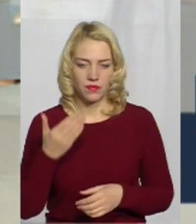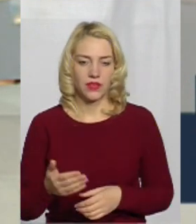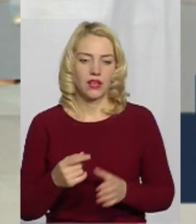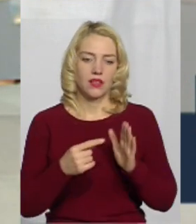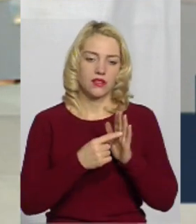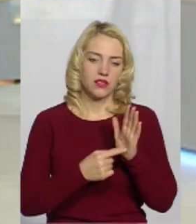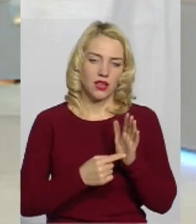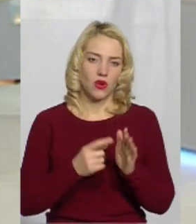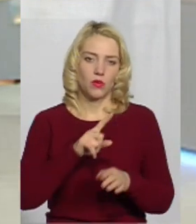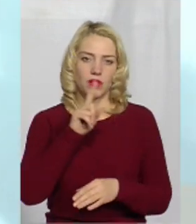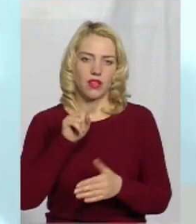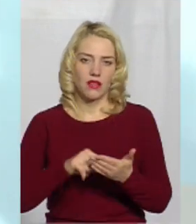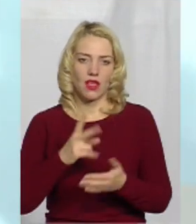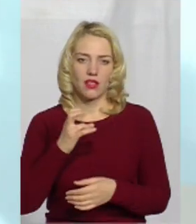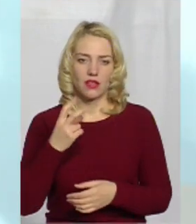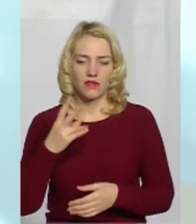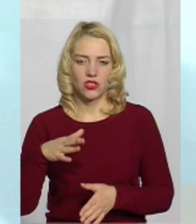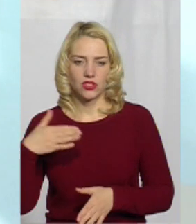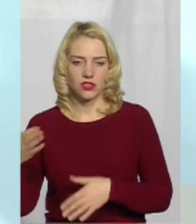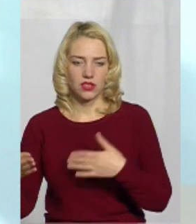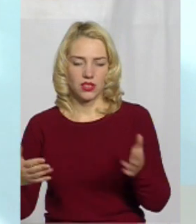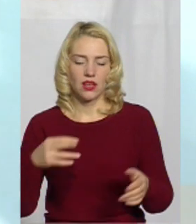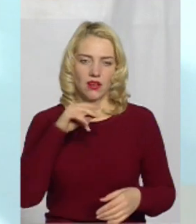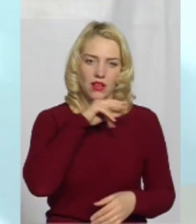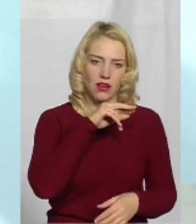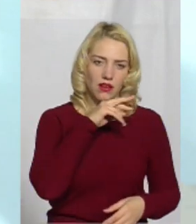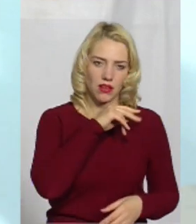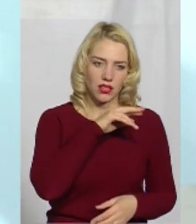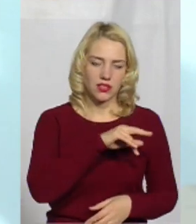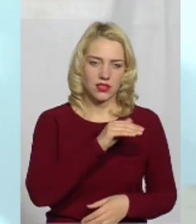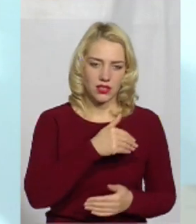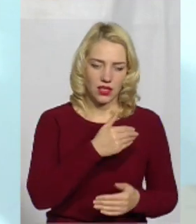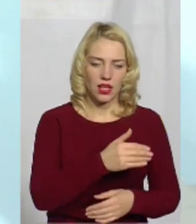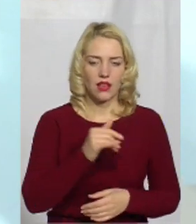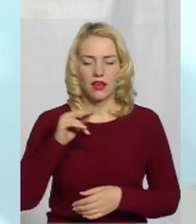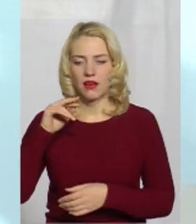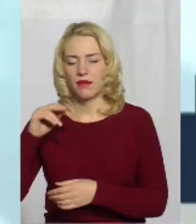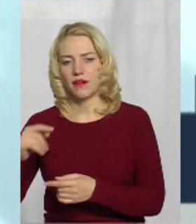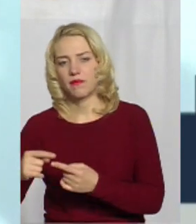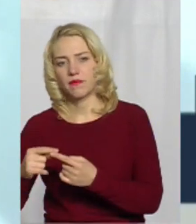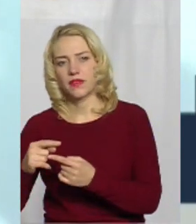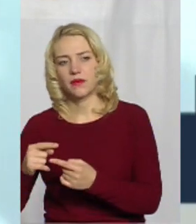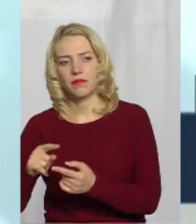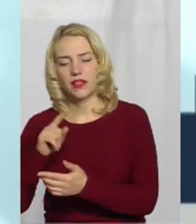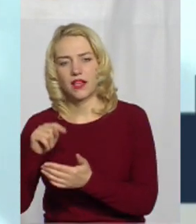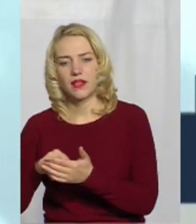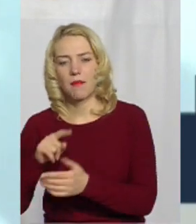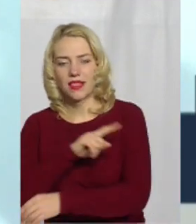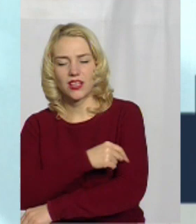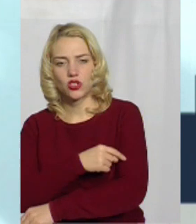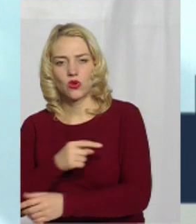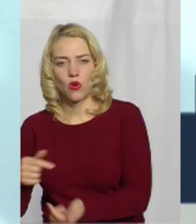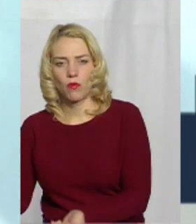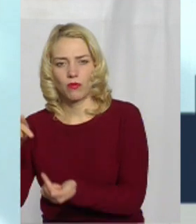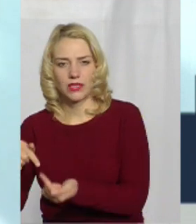на дві частини це питання. Питання лікарських засобів і питання засобів медичного призначення. Так. Лікарські засоби,